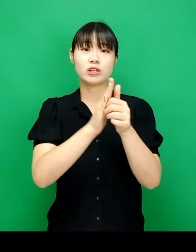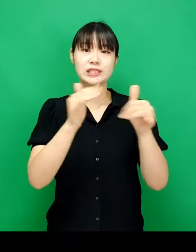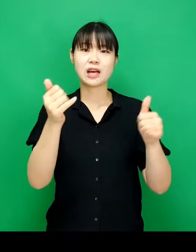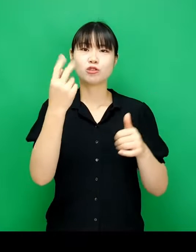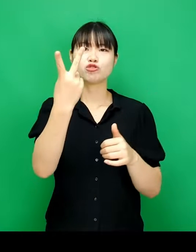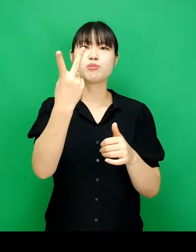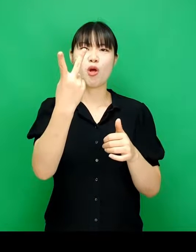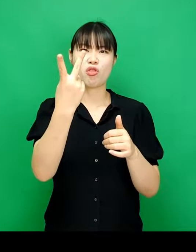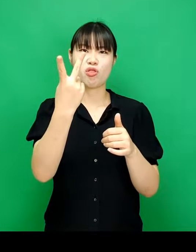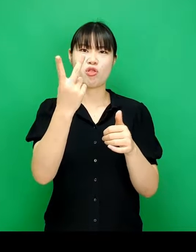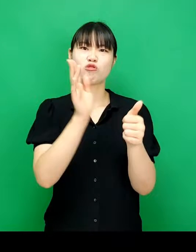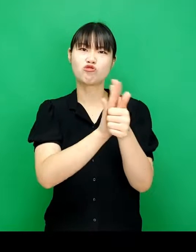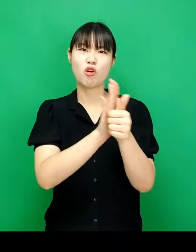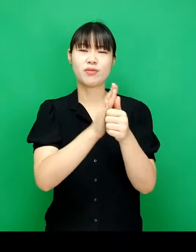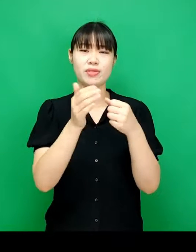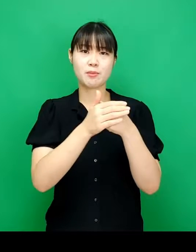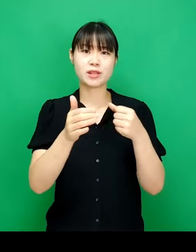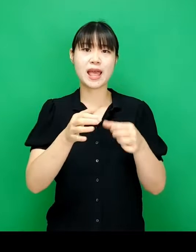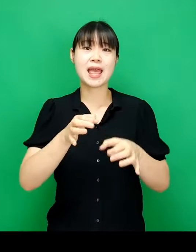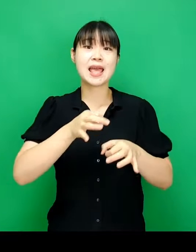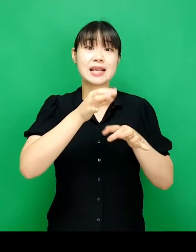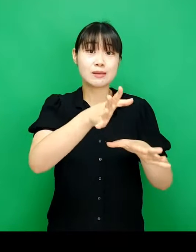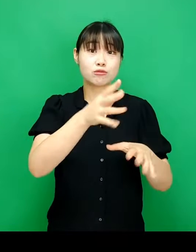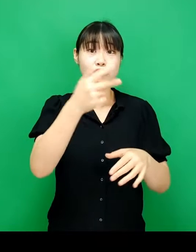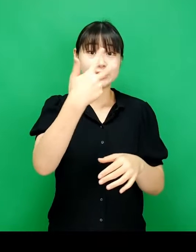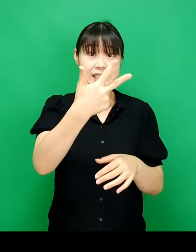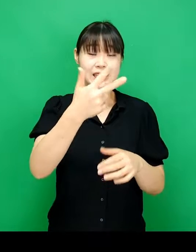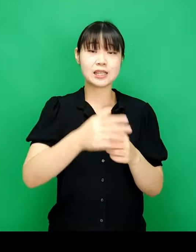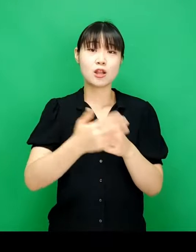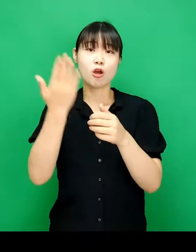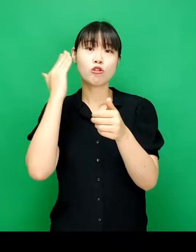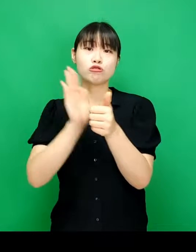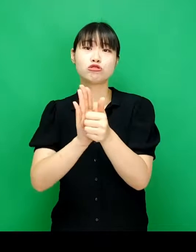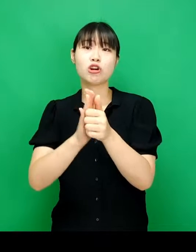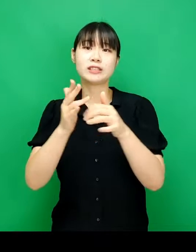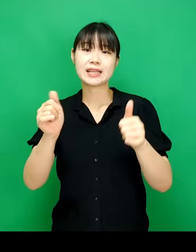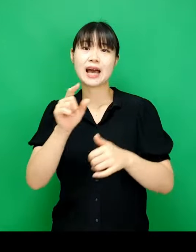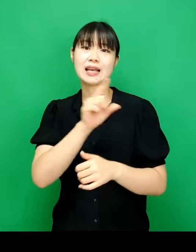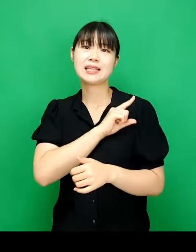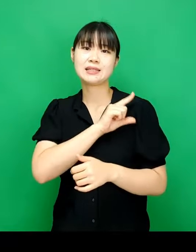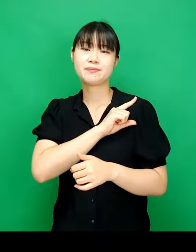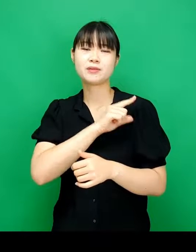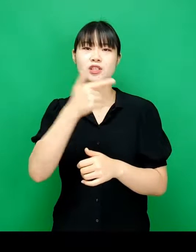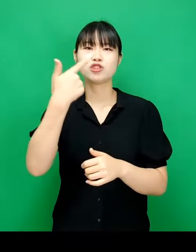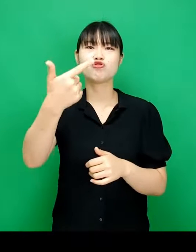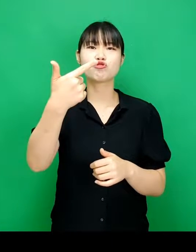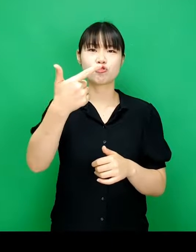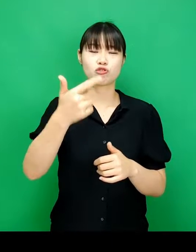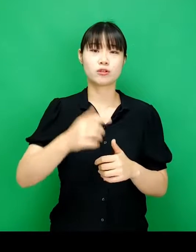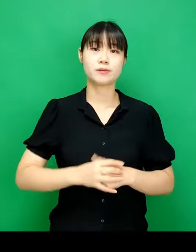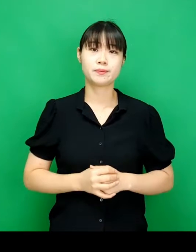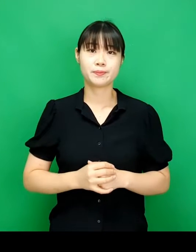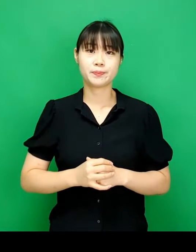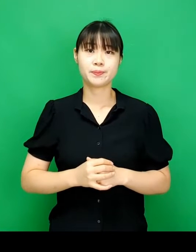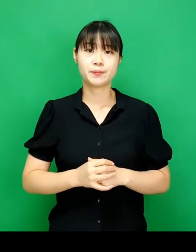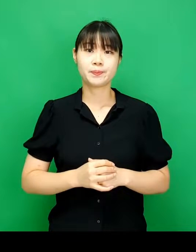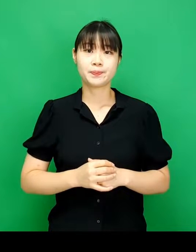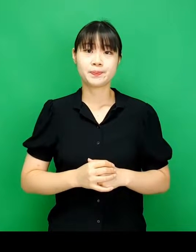때문에 기부 횟수는 7 후원자명 고유 값은 6이 나왔습니다